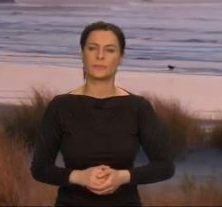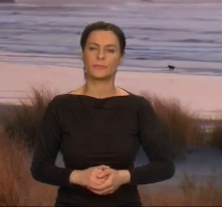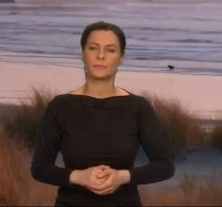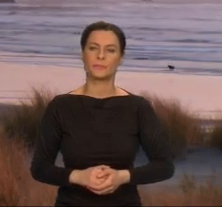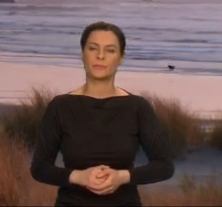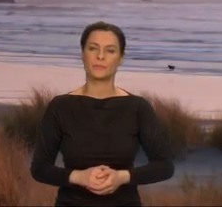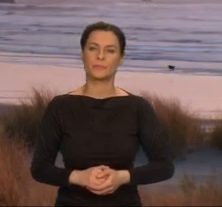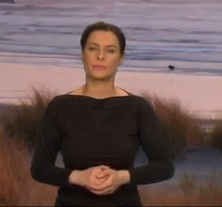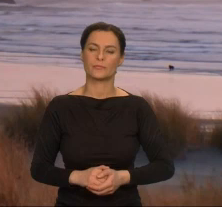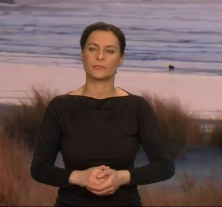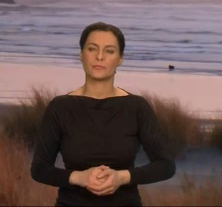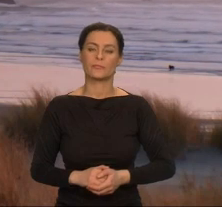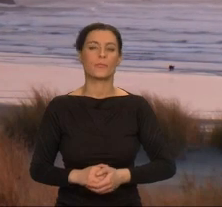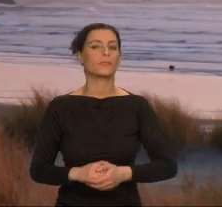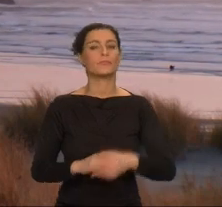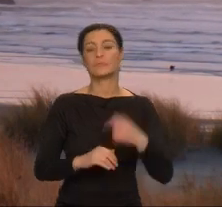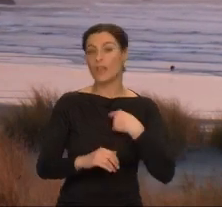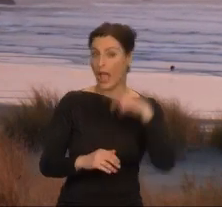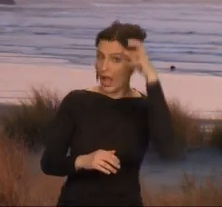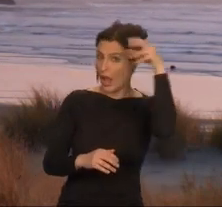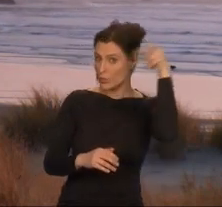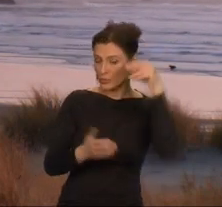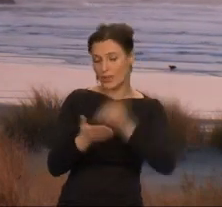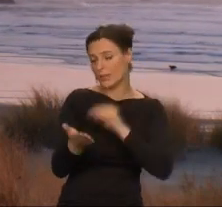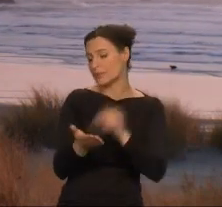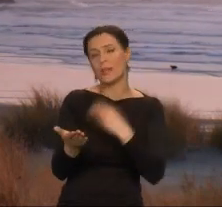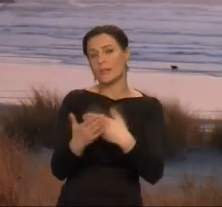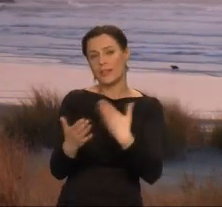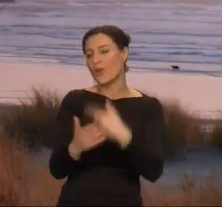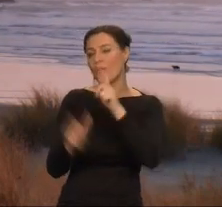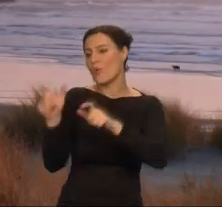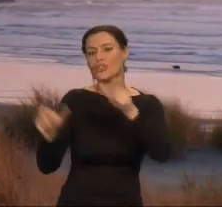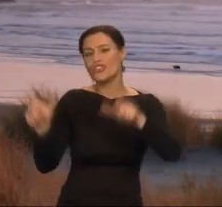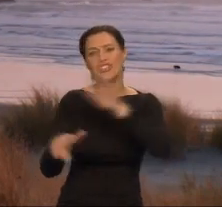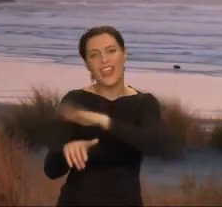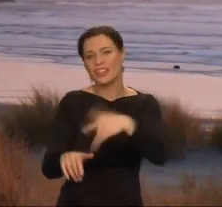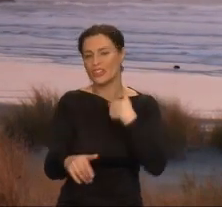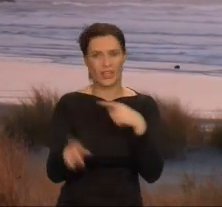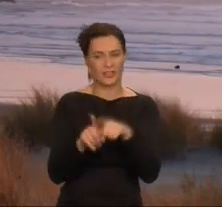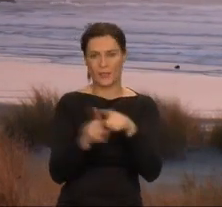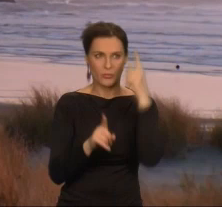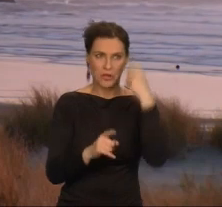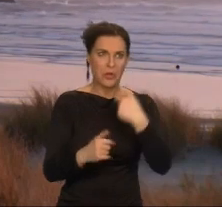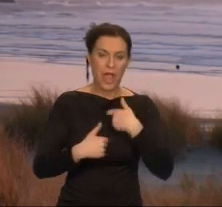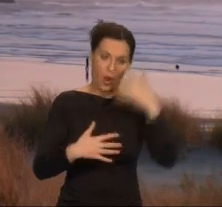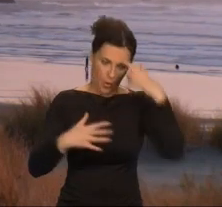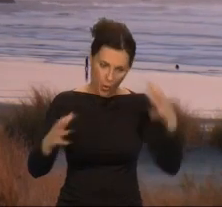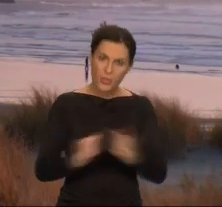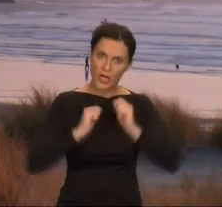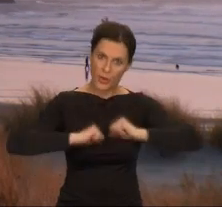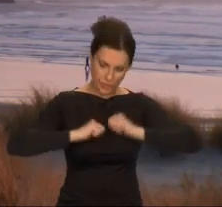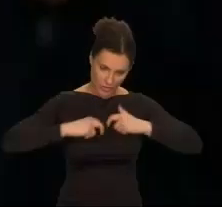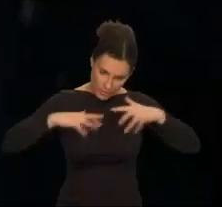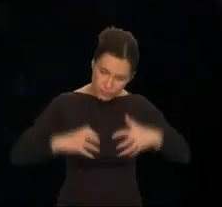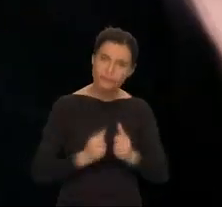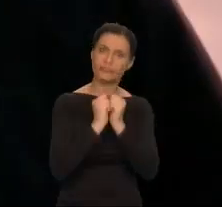Wiele dzieci przeżywa coś takiego. Odkrywają, że nie są tym, za kogo się uważały. Zastanawiają się, kim są